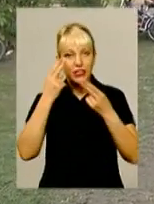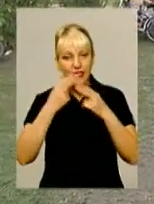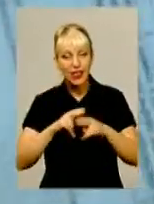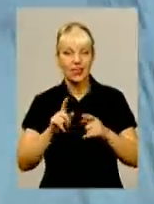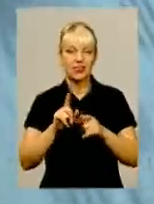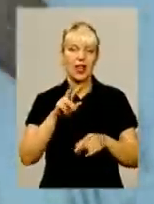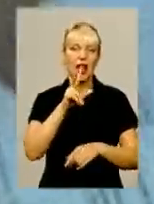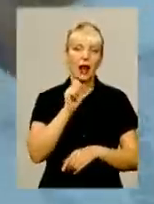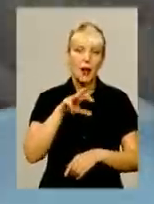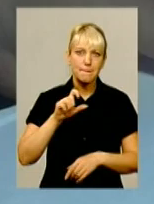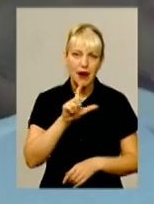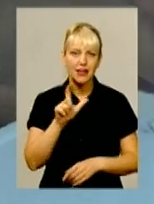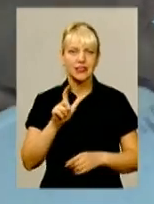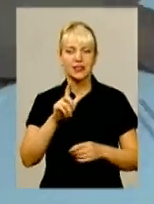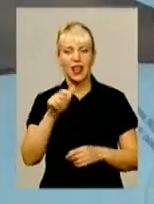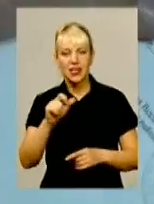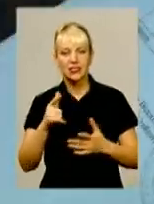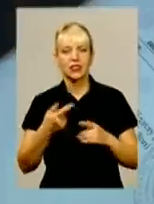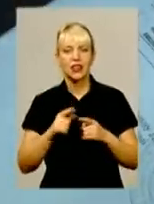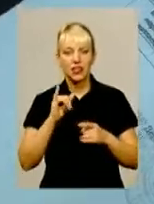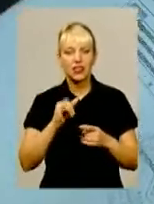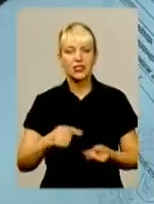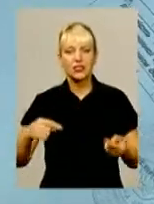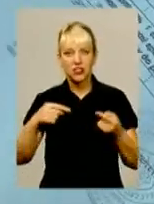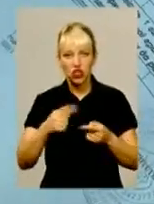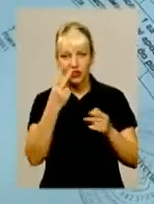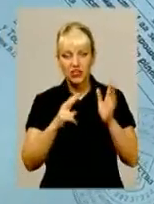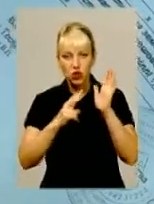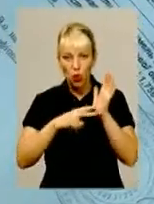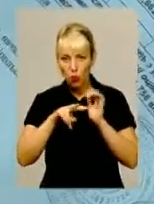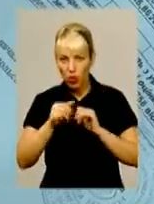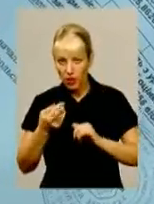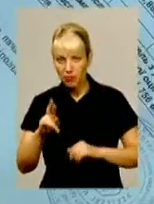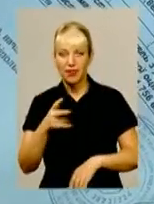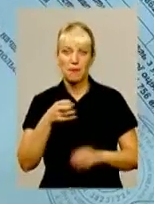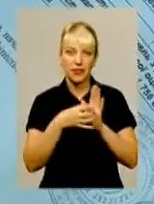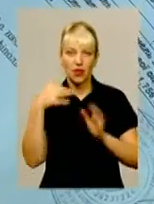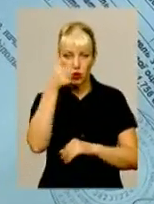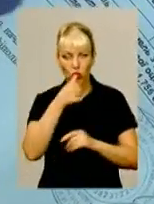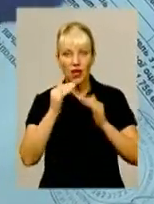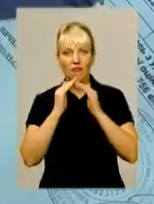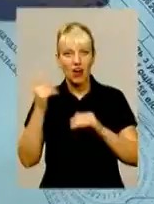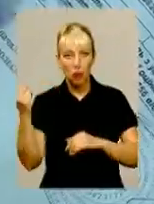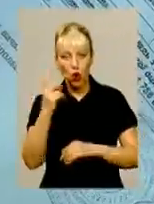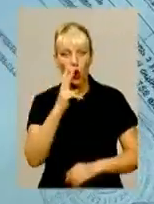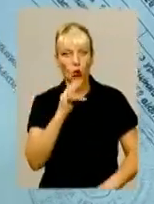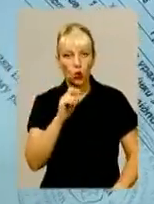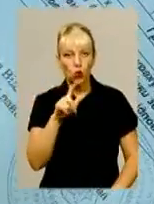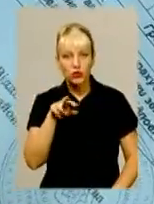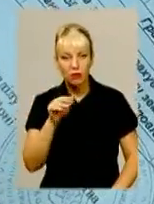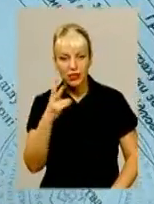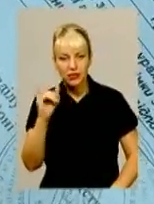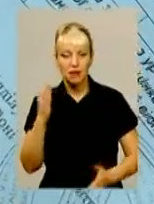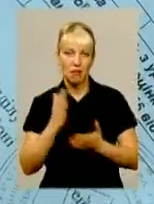ГАЗи, САЗи. Згідно довідки 6 зем від 27 липня 2015 року, фермерський господарський Кузьминці має право оренди